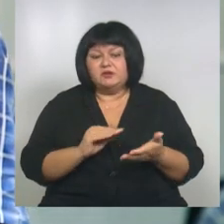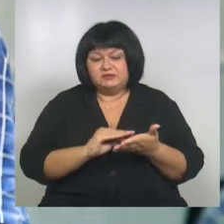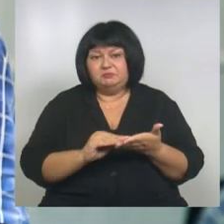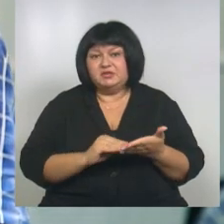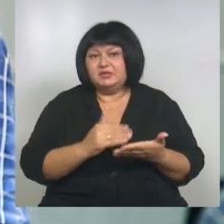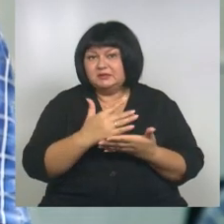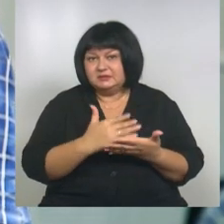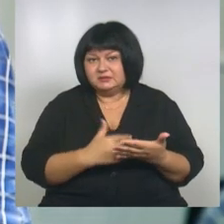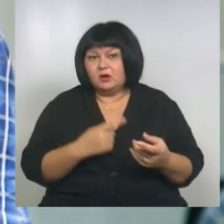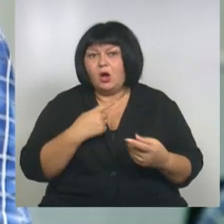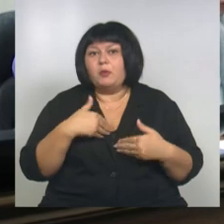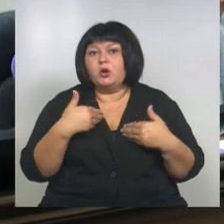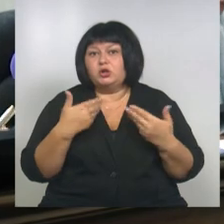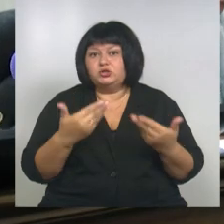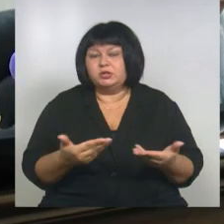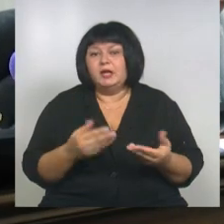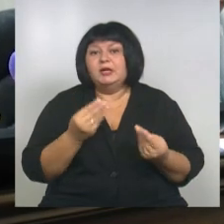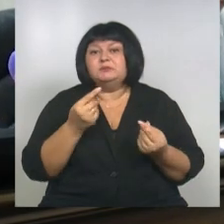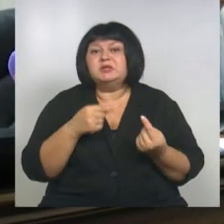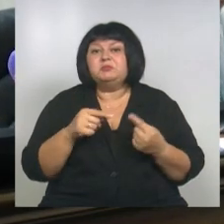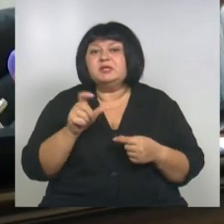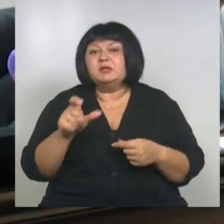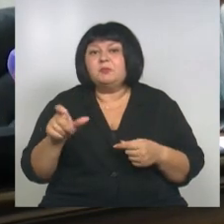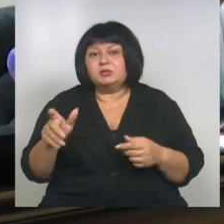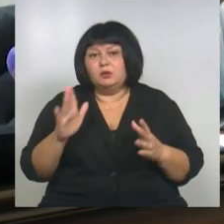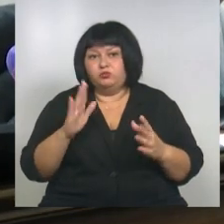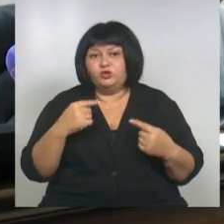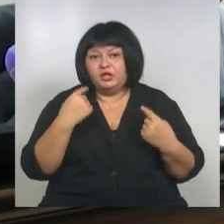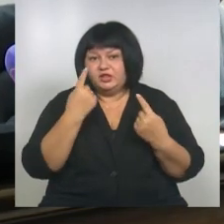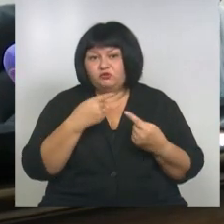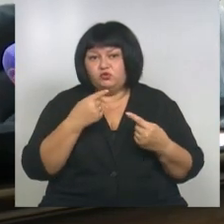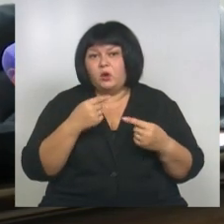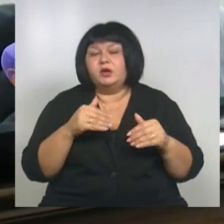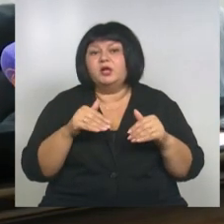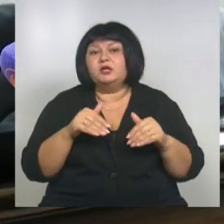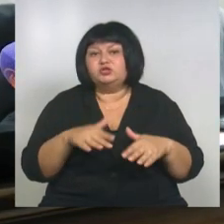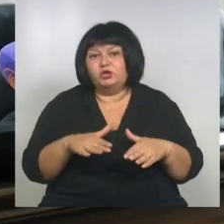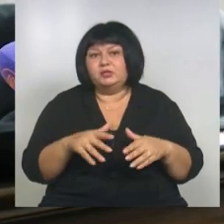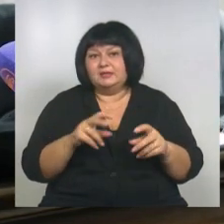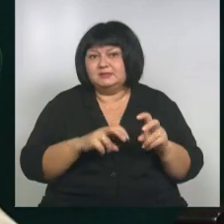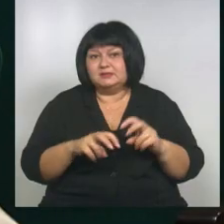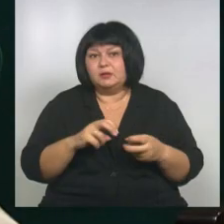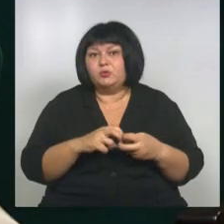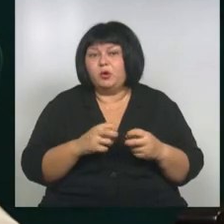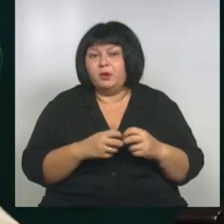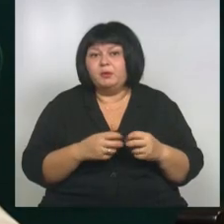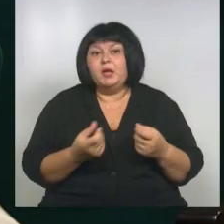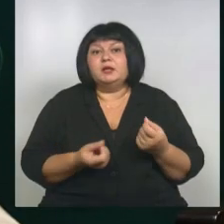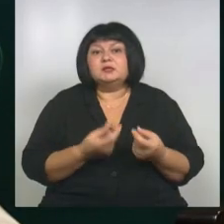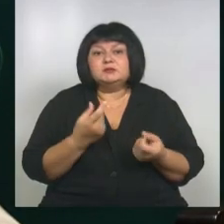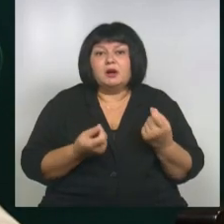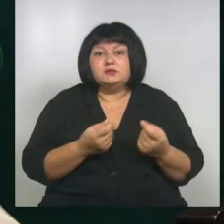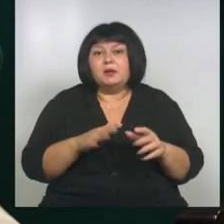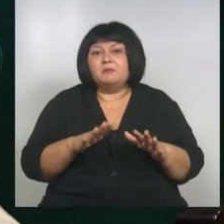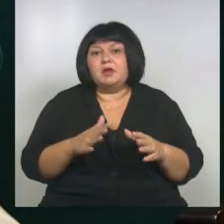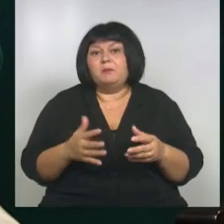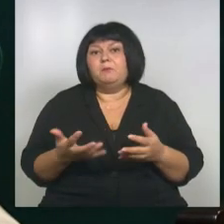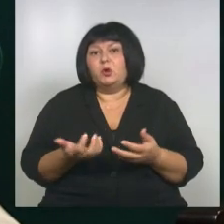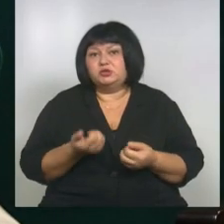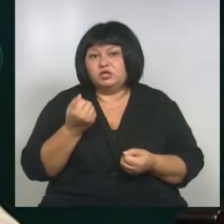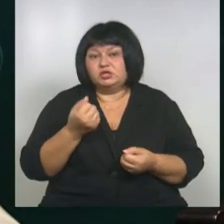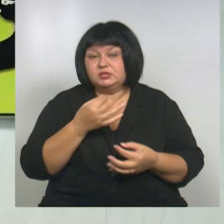обращений. С предпринимателями будут индивидуально искать оптимальное решение проблем, исходя из существующих мер поддержки.